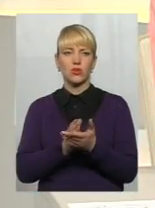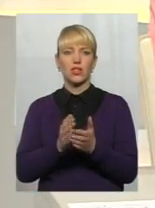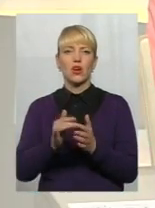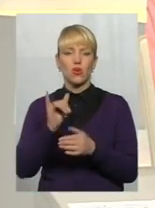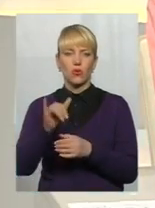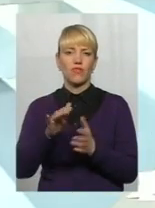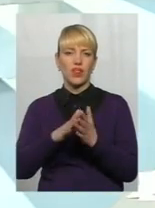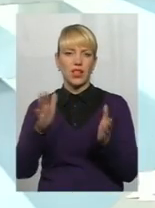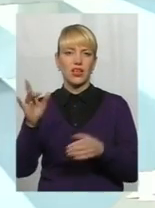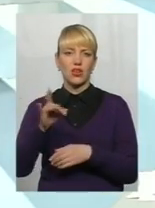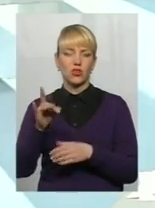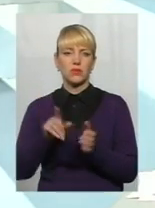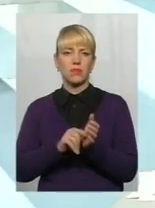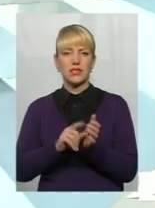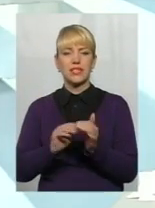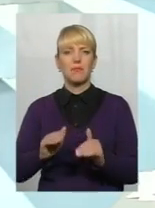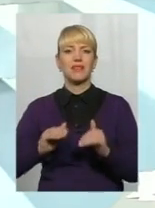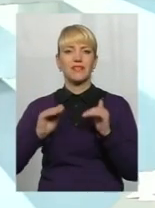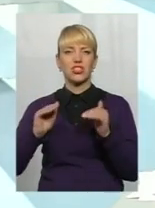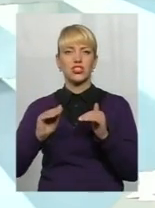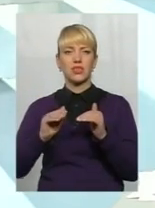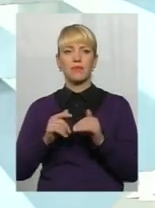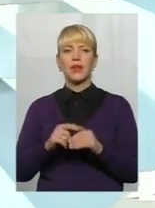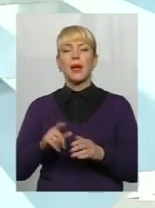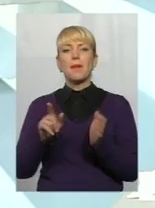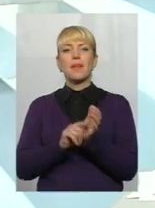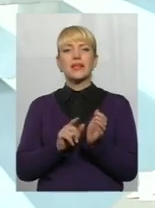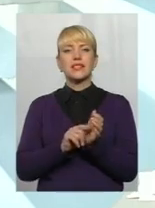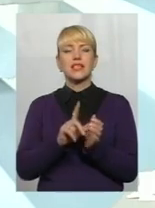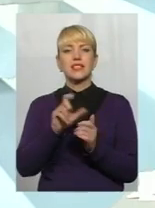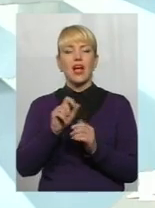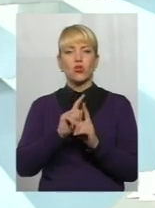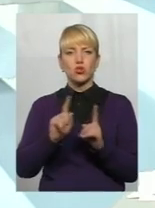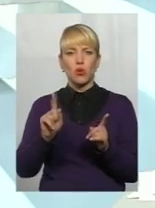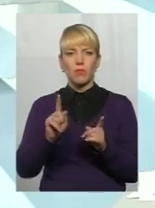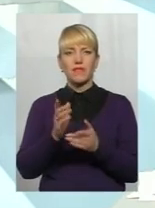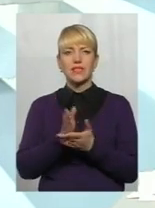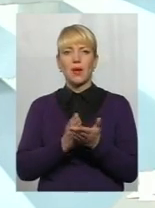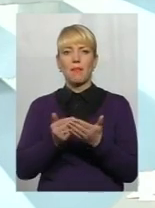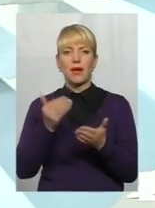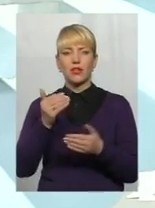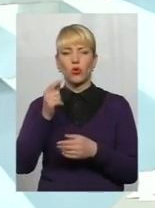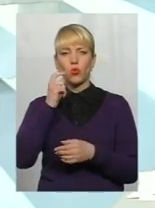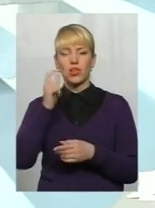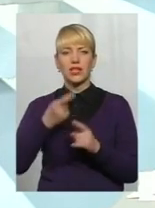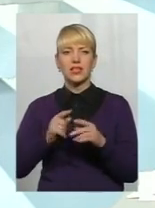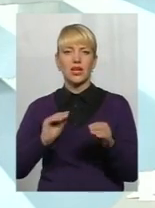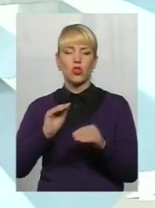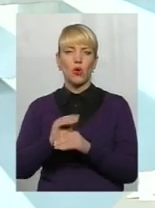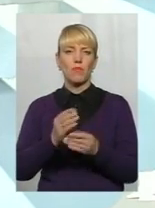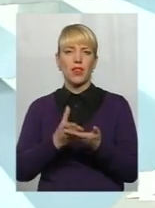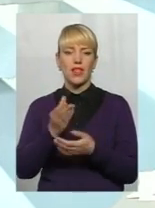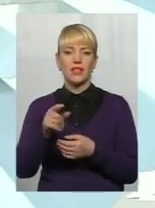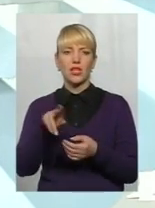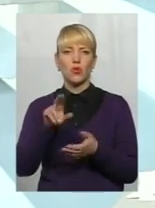пенсії. Підвищення, пенсія за особливі заслуги перед Україною, вона становлюється як доплата до пенсії